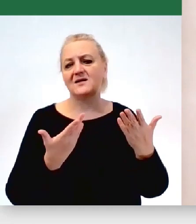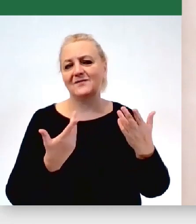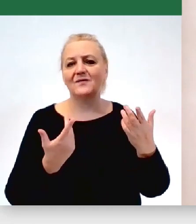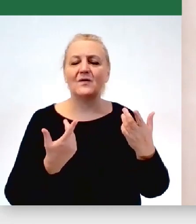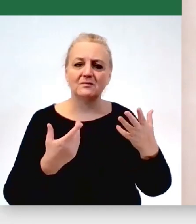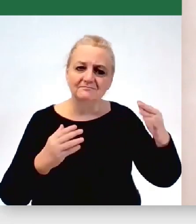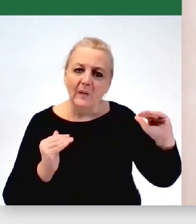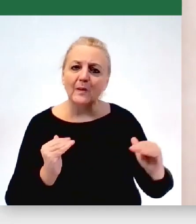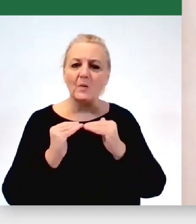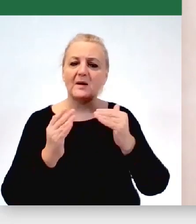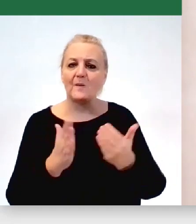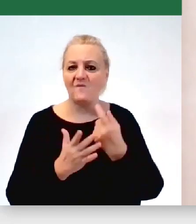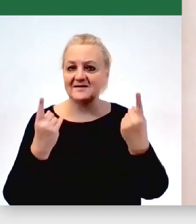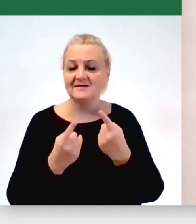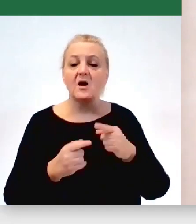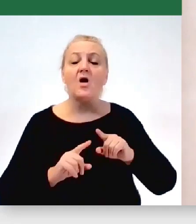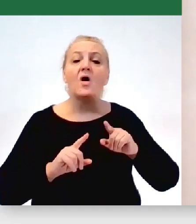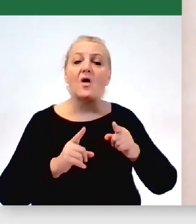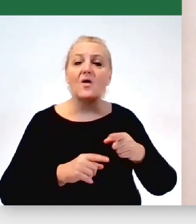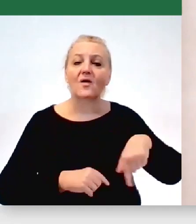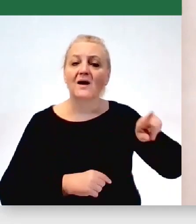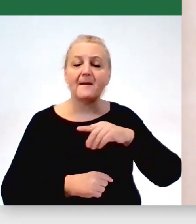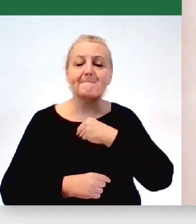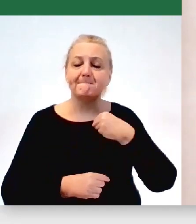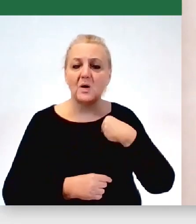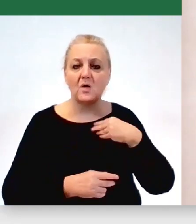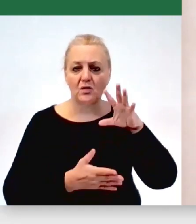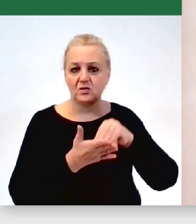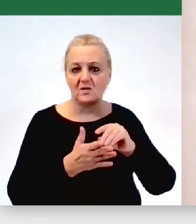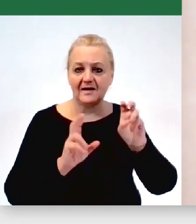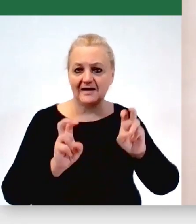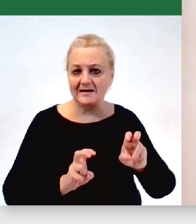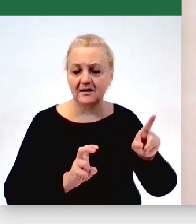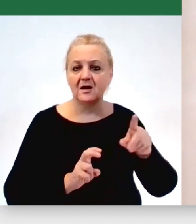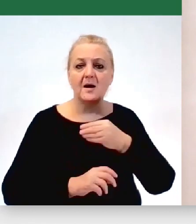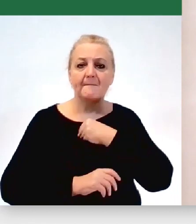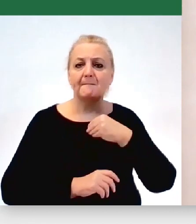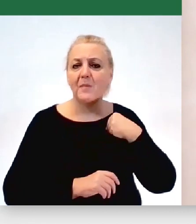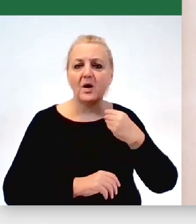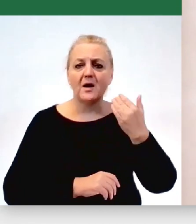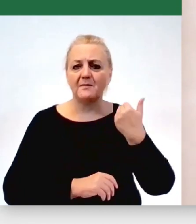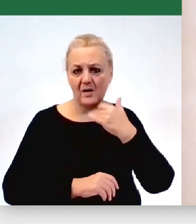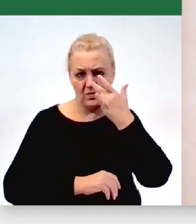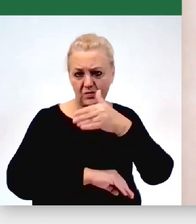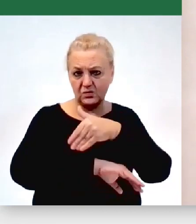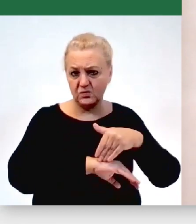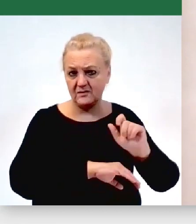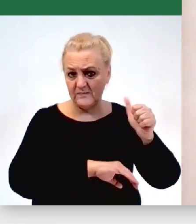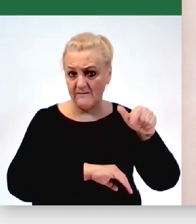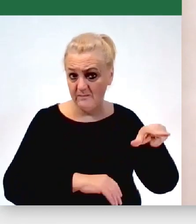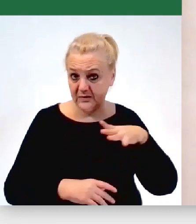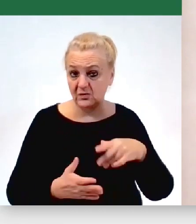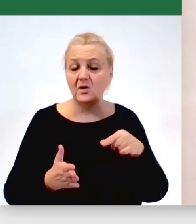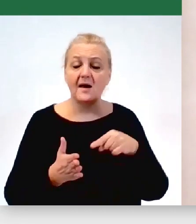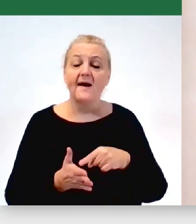szczególnie w Lublinie organizacji, które były doświadczone tym kryzysem na granicy polsko-białoruskiej, ale w momencie, w